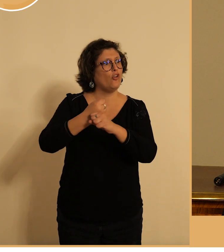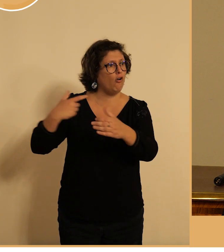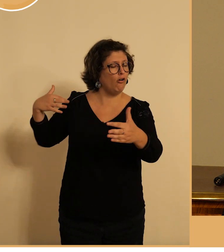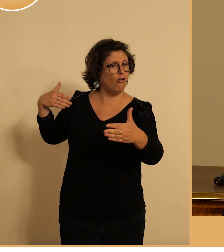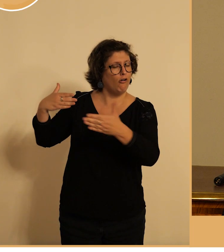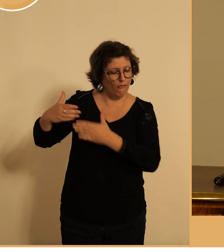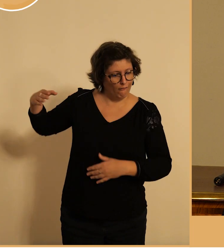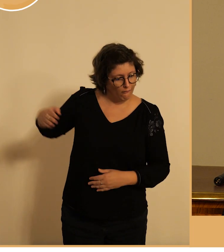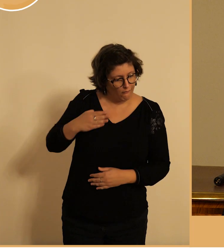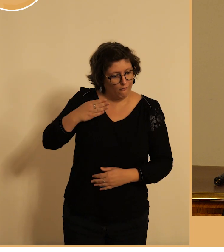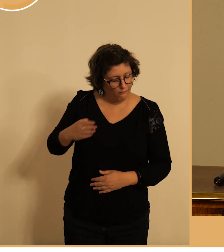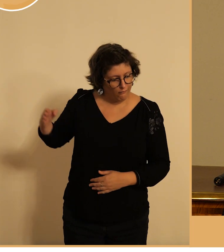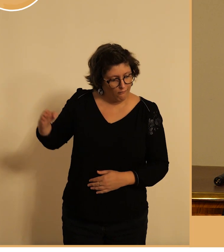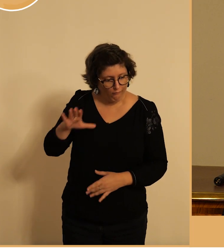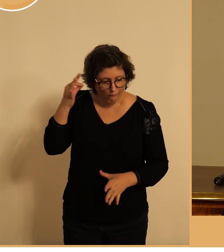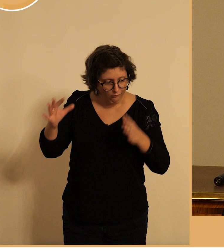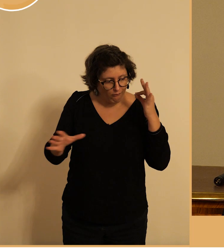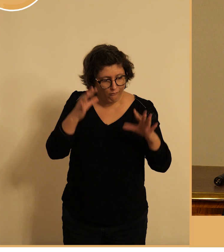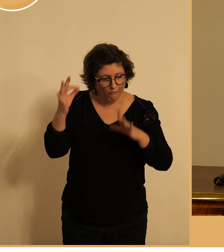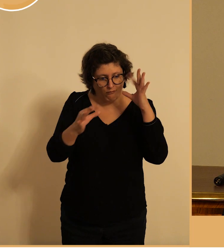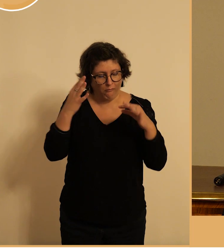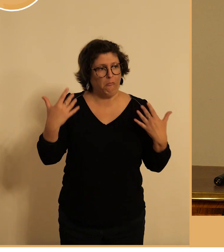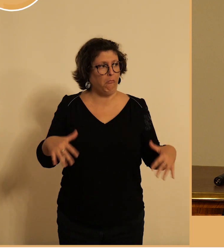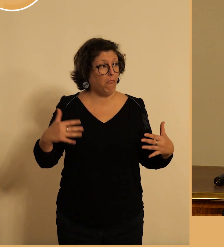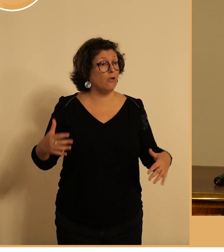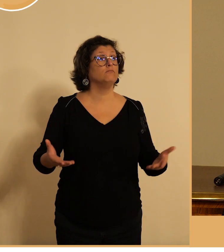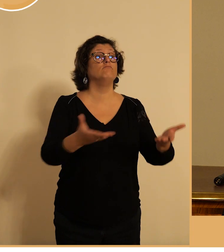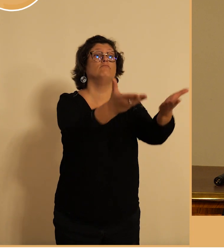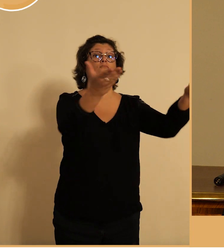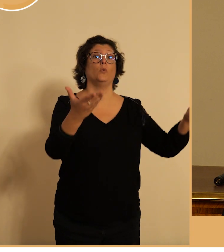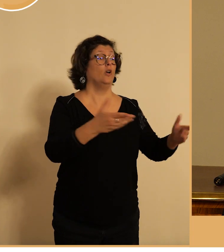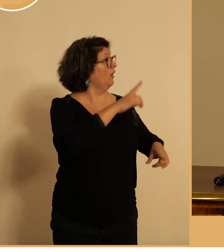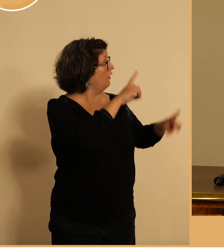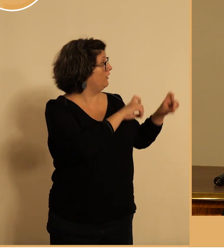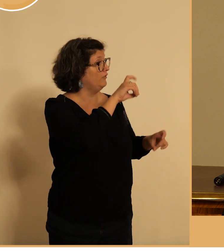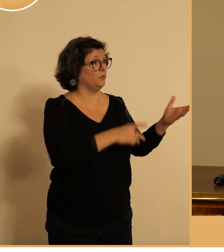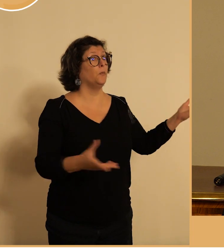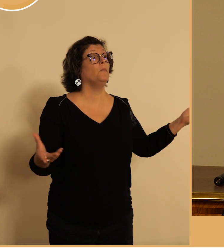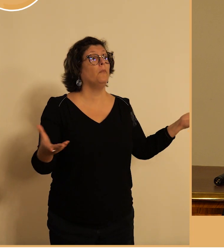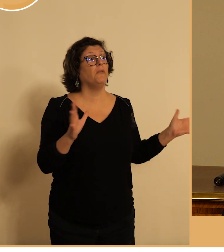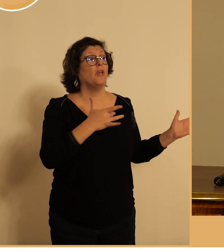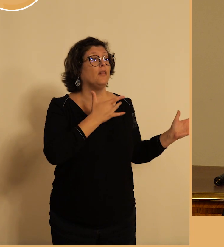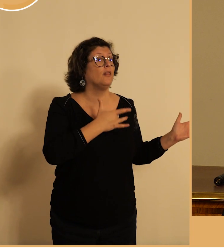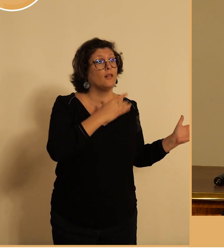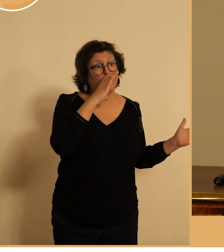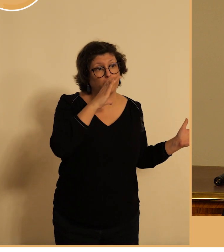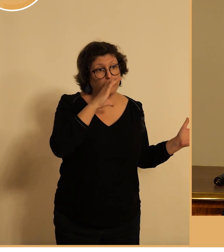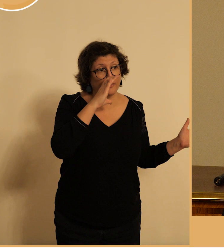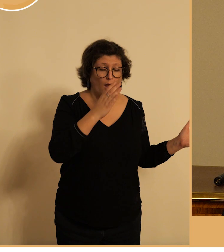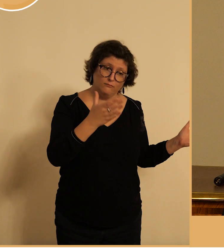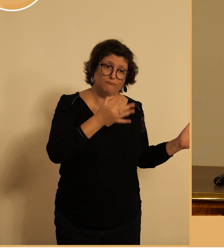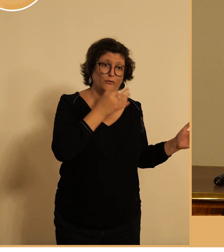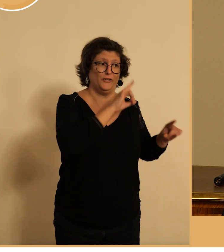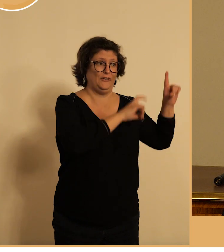tous beaucoup de choses et voilà vous pouvez poser des questions si le sujet vous intéresse n'hésitez pas quel que ce soit